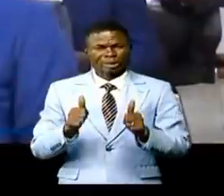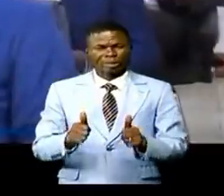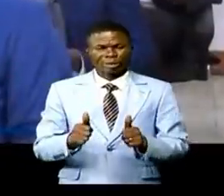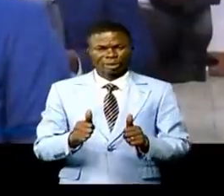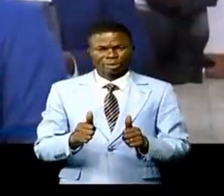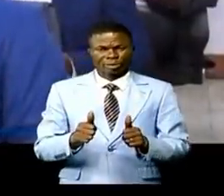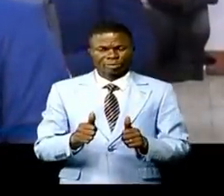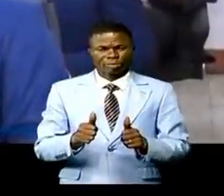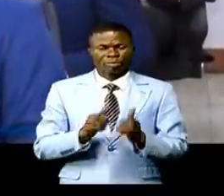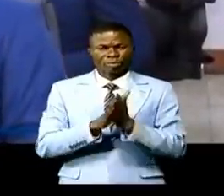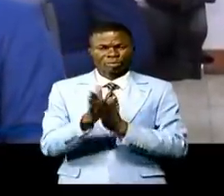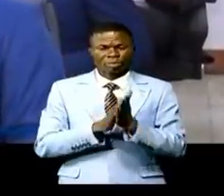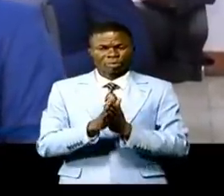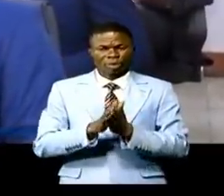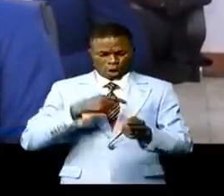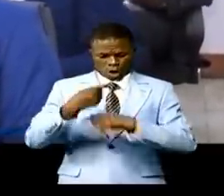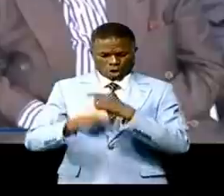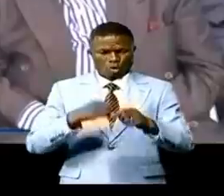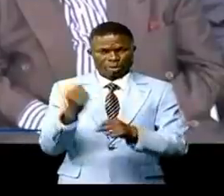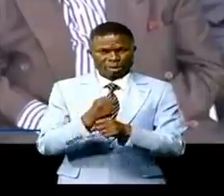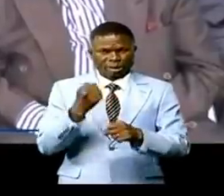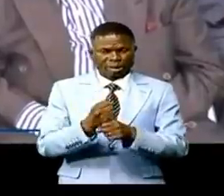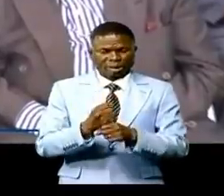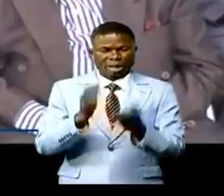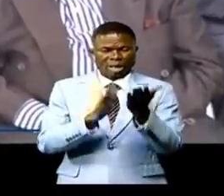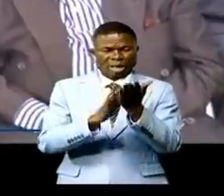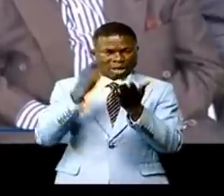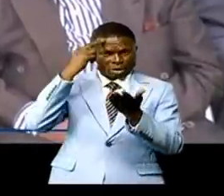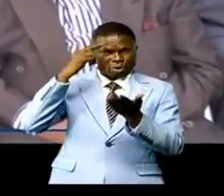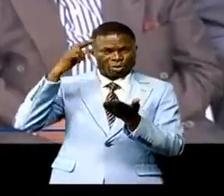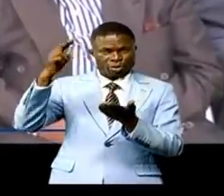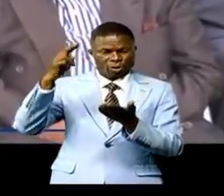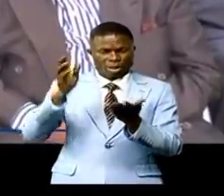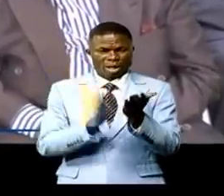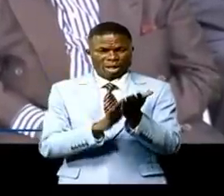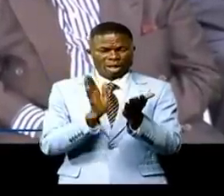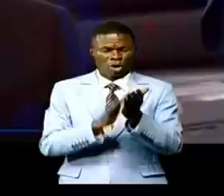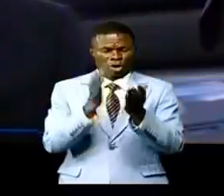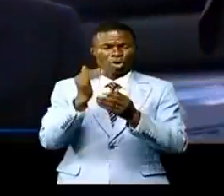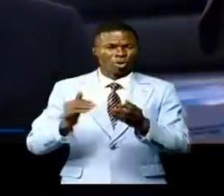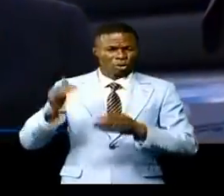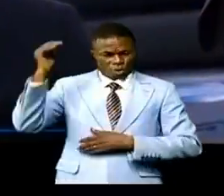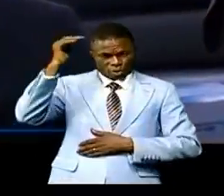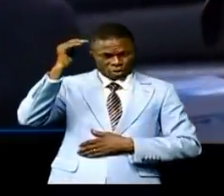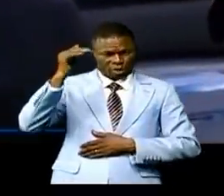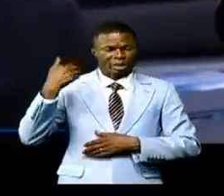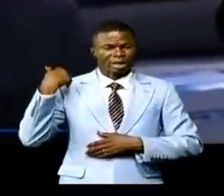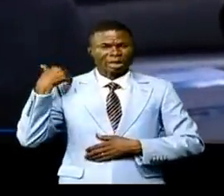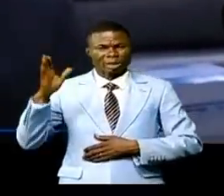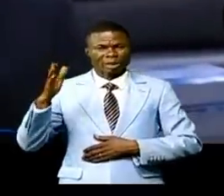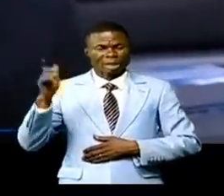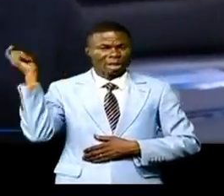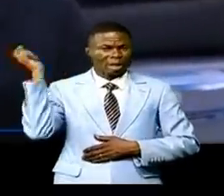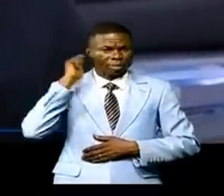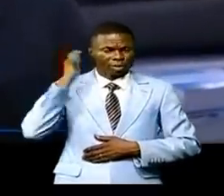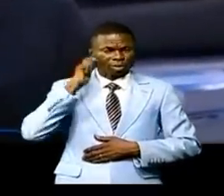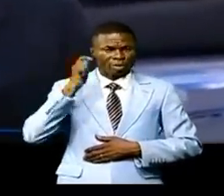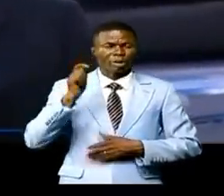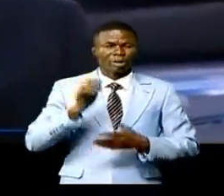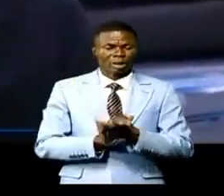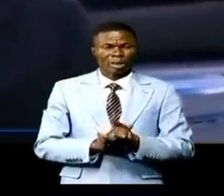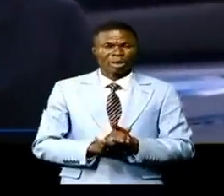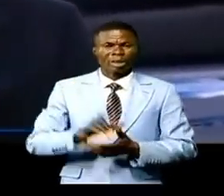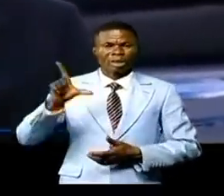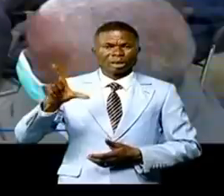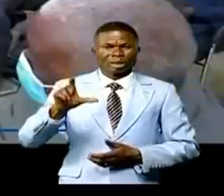Concernant la reprise des activités dans les universités et instituts supérieurs officiels, le professeur Rodolphe Liolo,